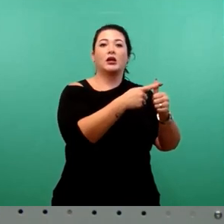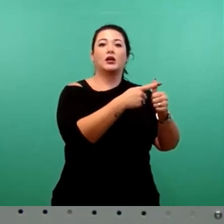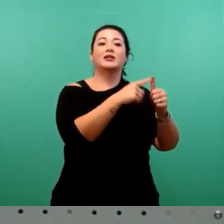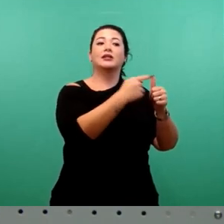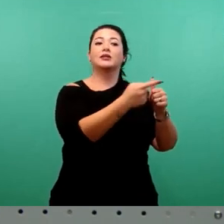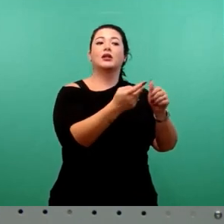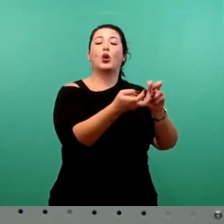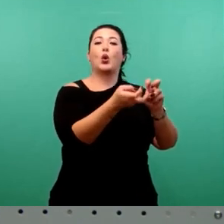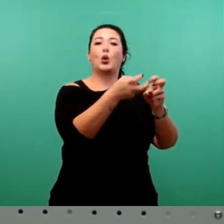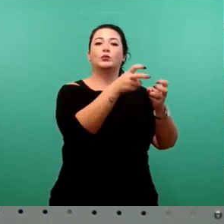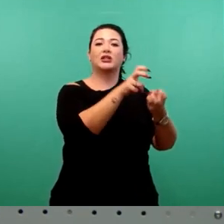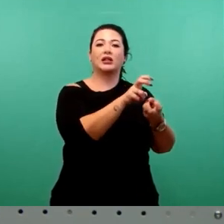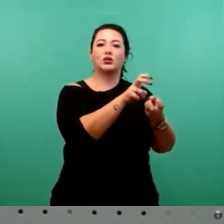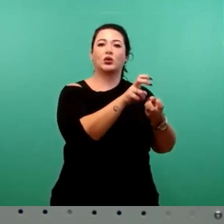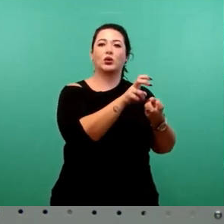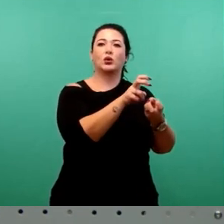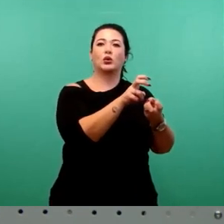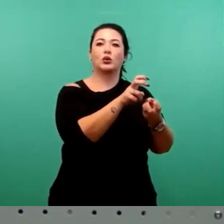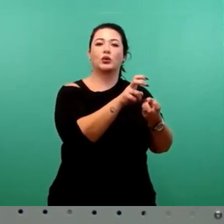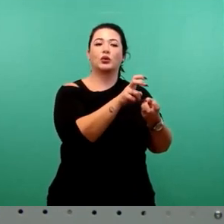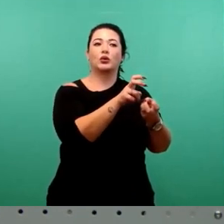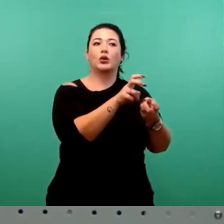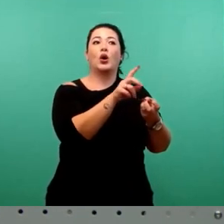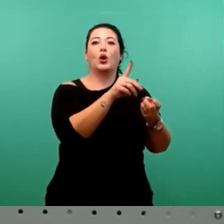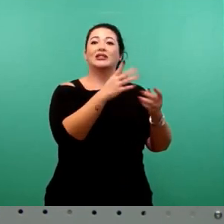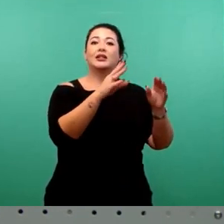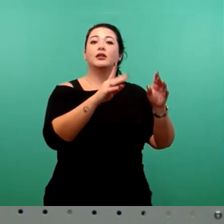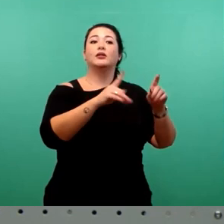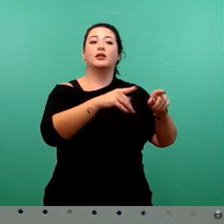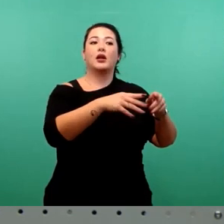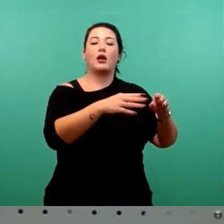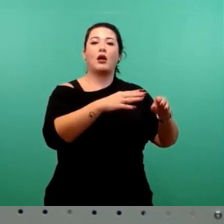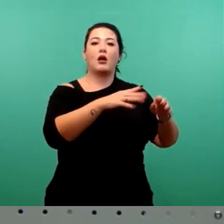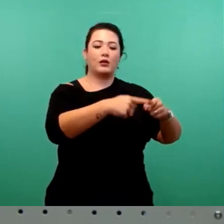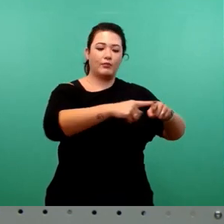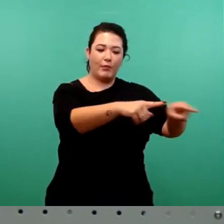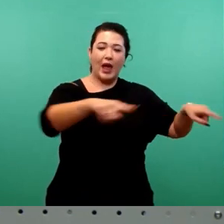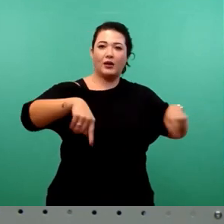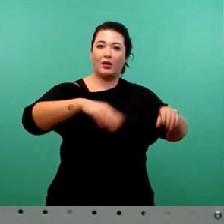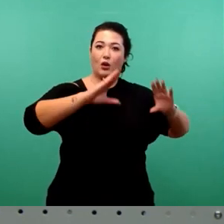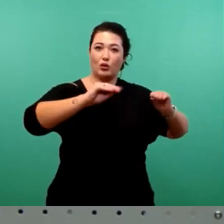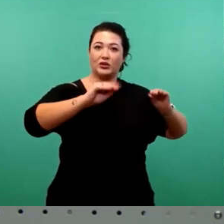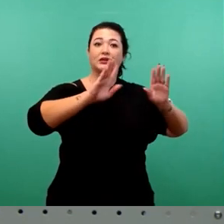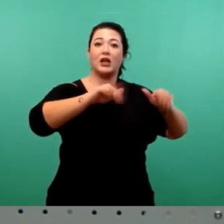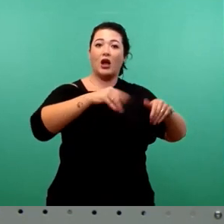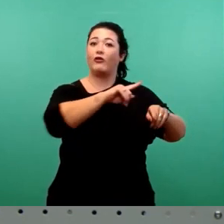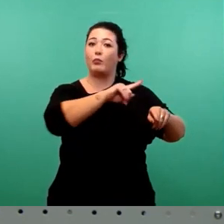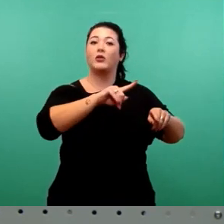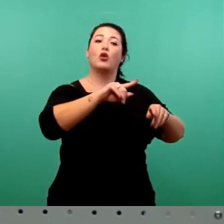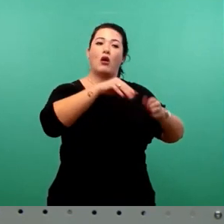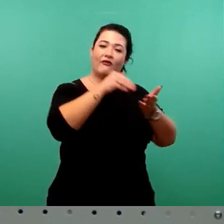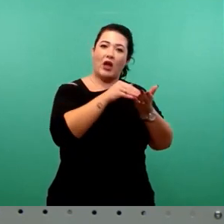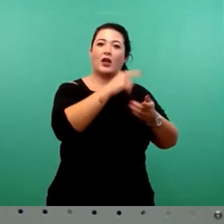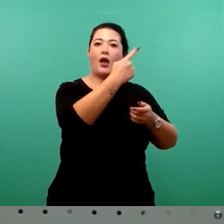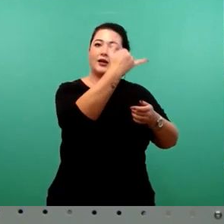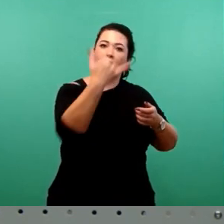gegenwärtig eine Nutzung des Beckens für ein weiteres Jahr ohne Bedenken bestehen